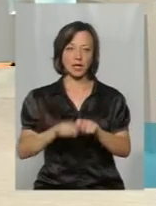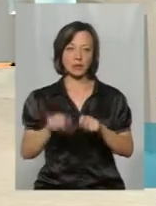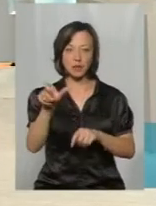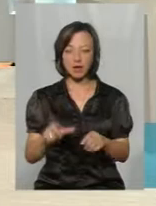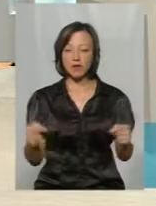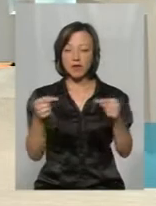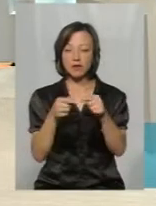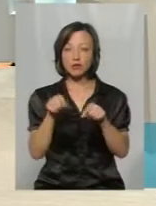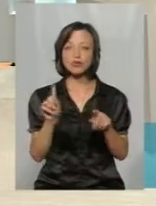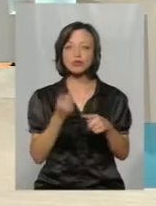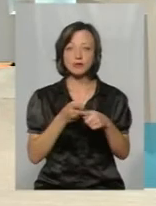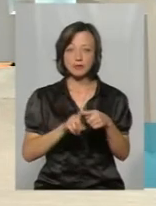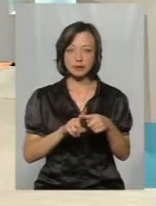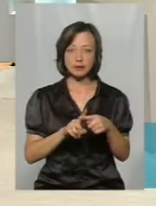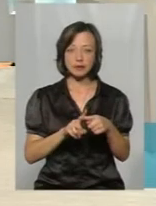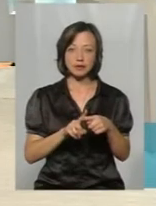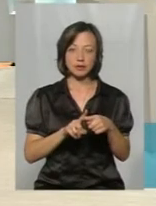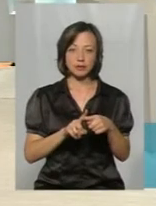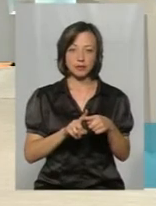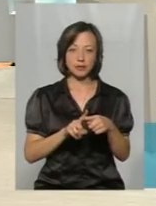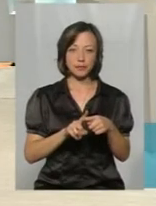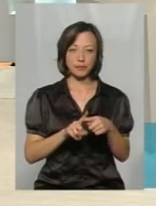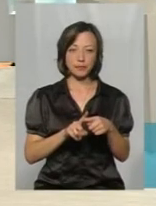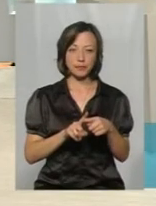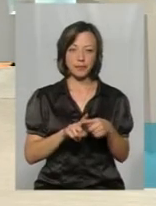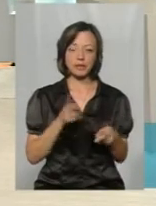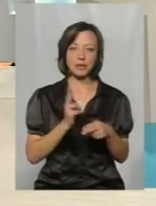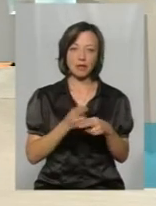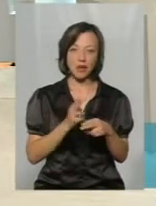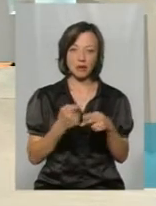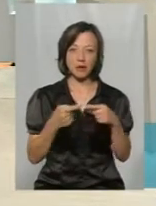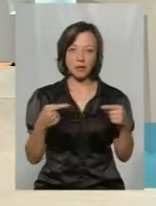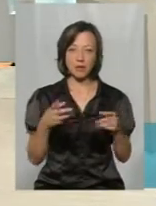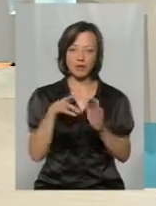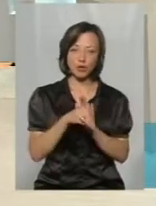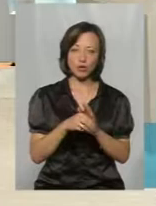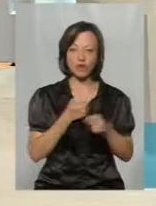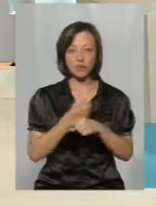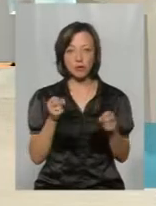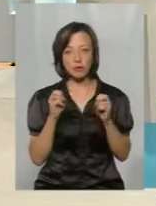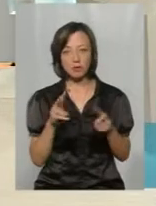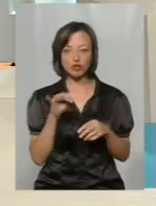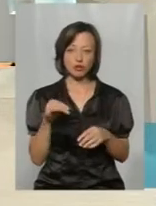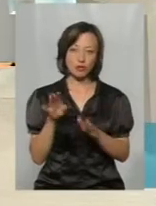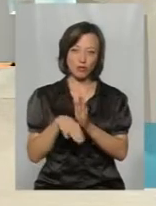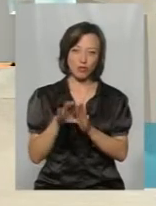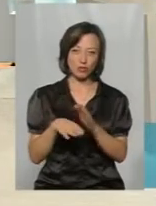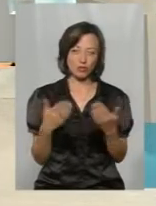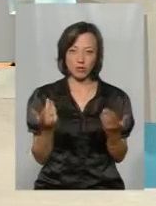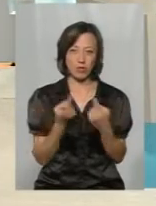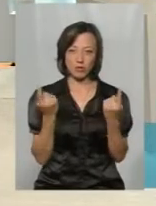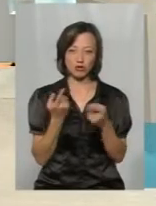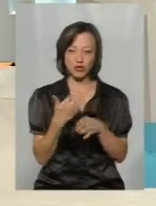індифікує, чи даний металевий предмет відноситься до вибуху небезпечних, чи це просто там